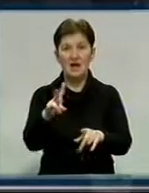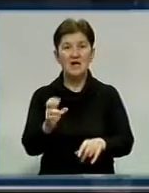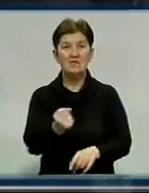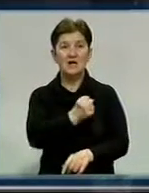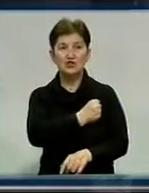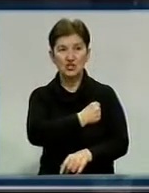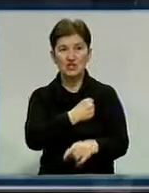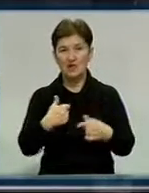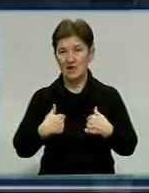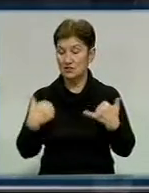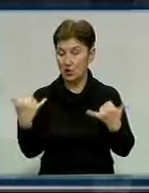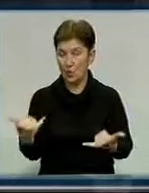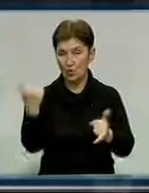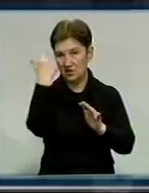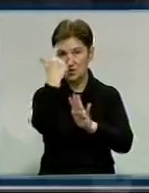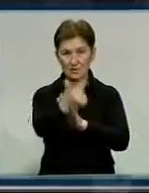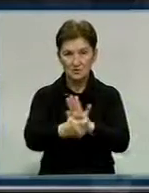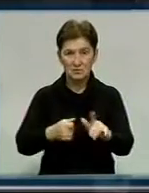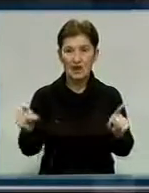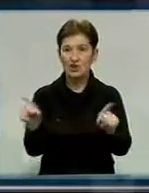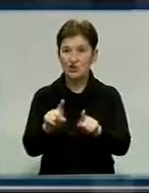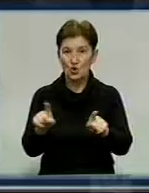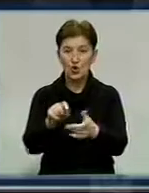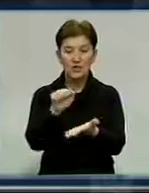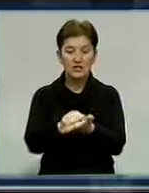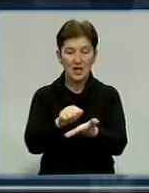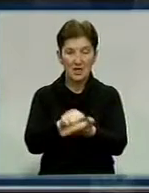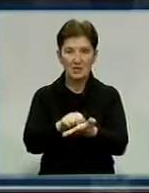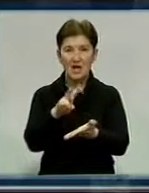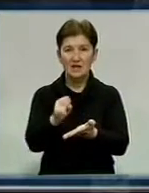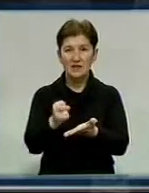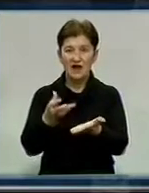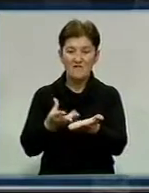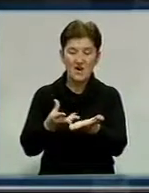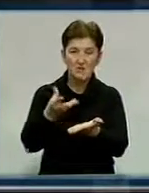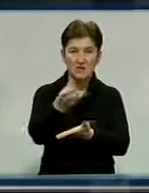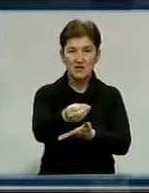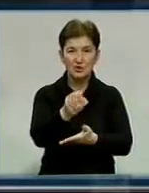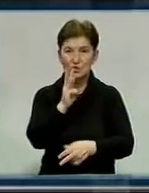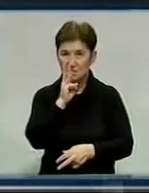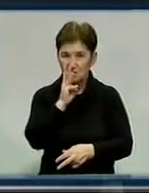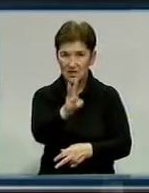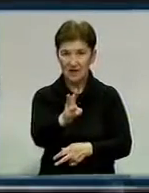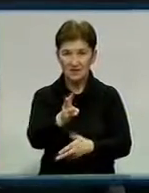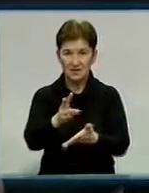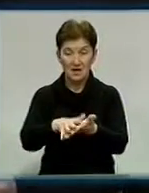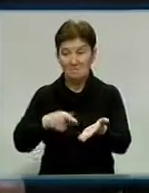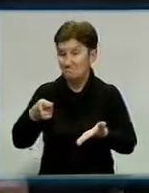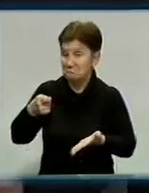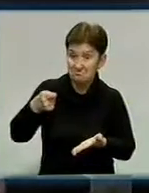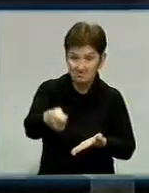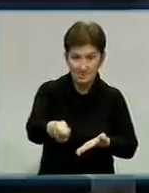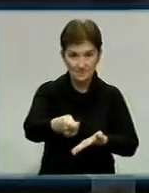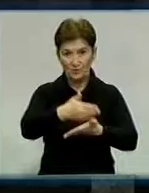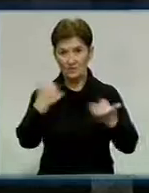дізнався про те, що документи на виплату заробітної плати не подані. Я не відійду від